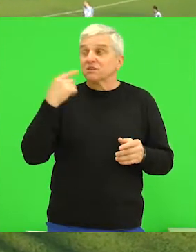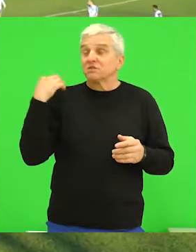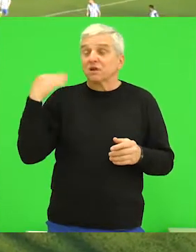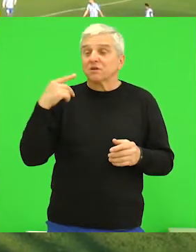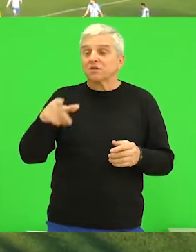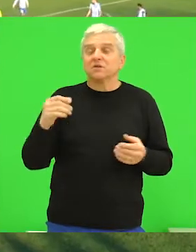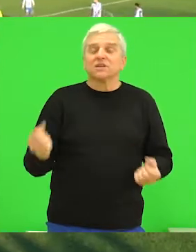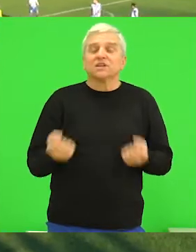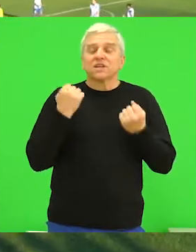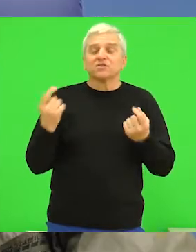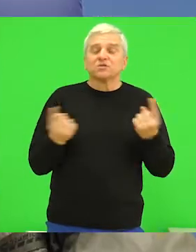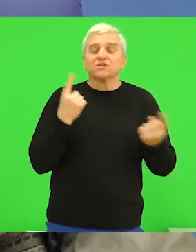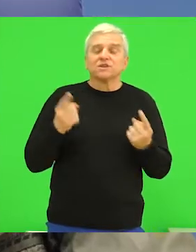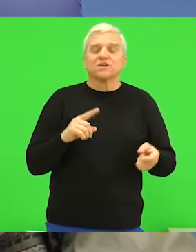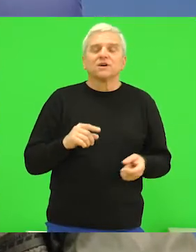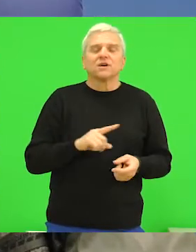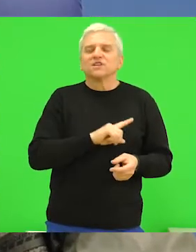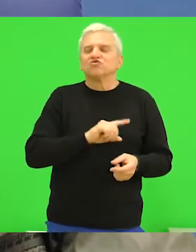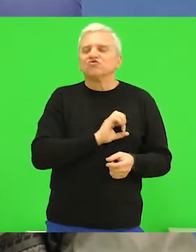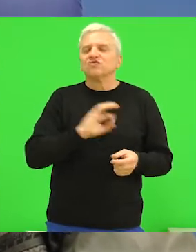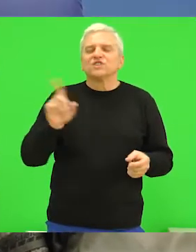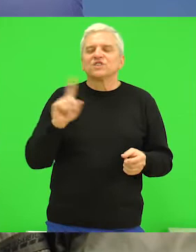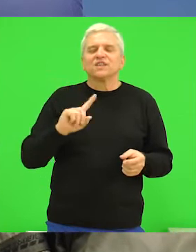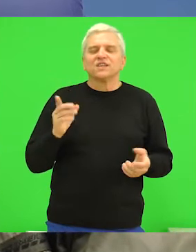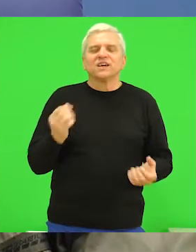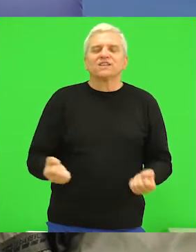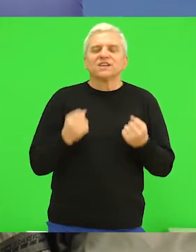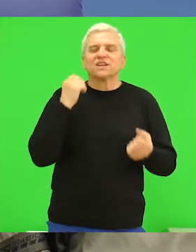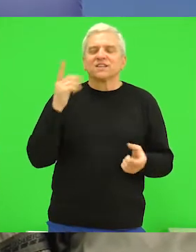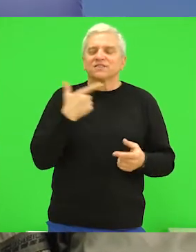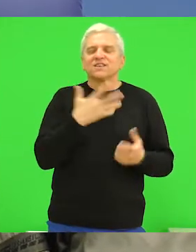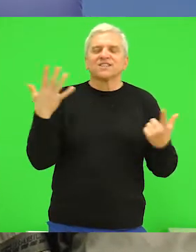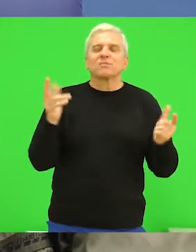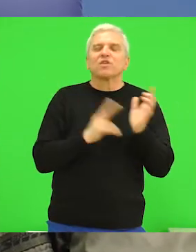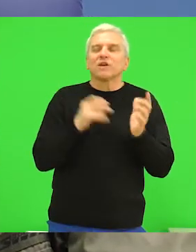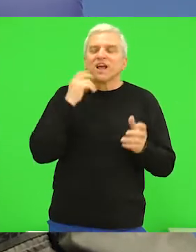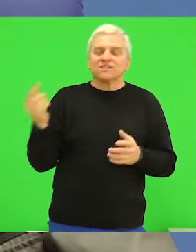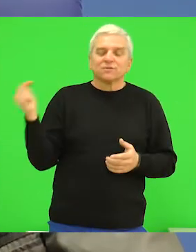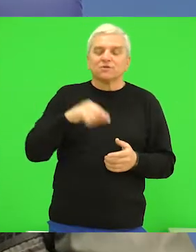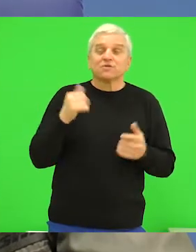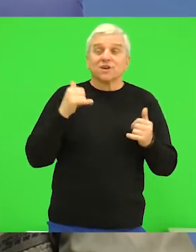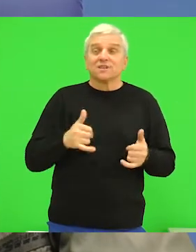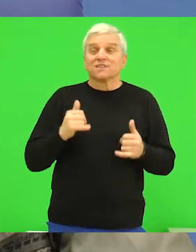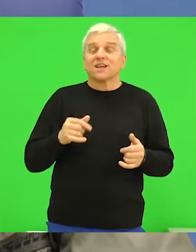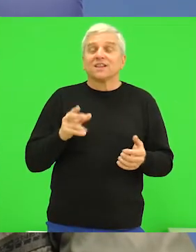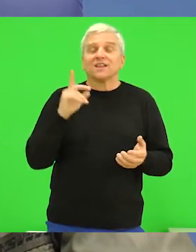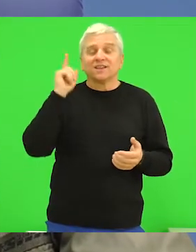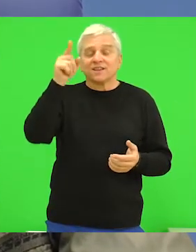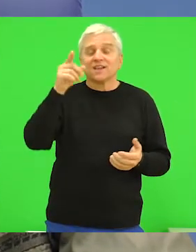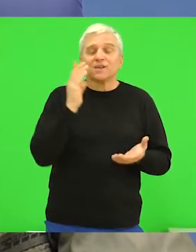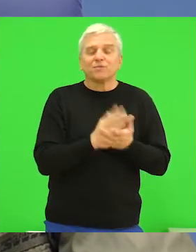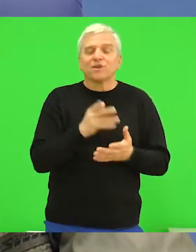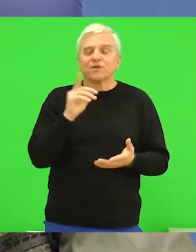pričali, u teškoj smo situaciji. Ništa težo je nego 27. novembra kada sam došao, s teom razlikom što je tada